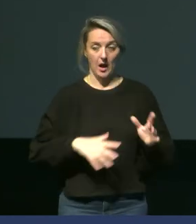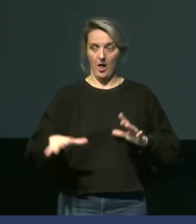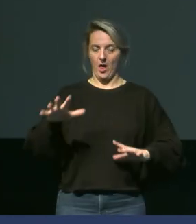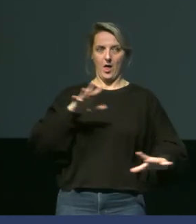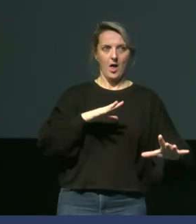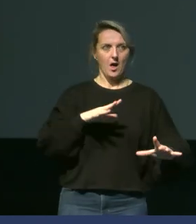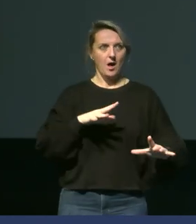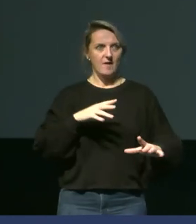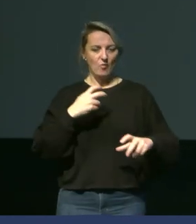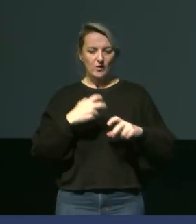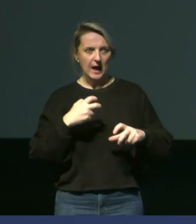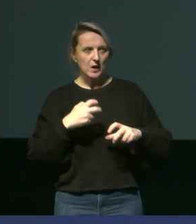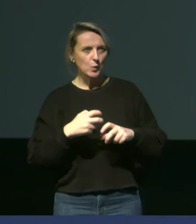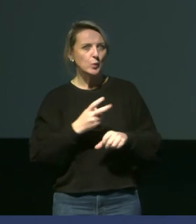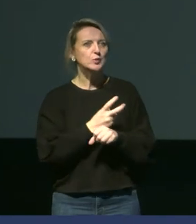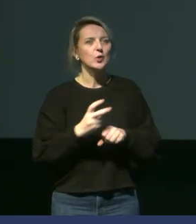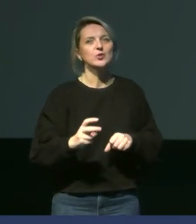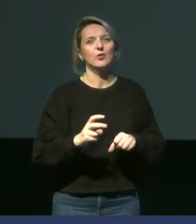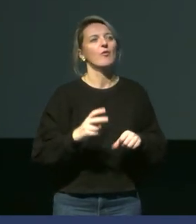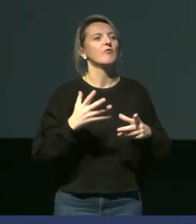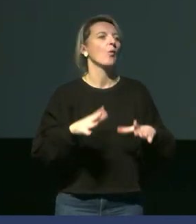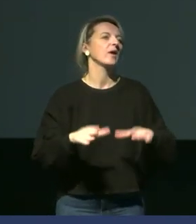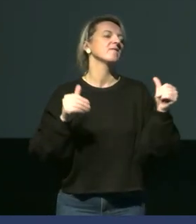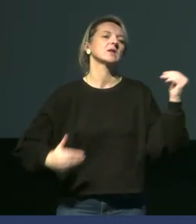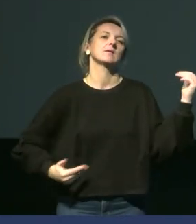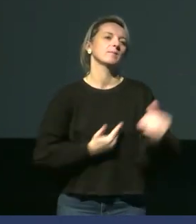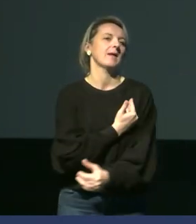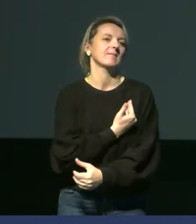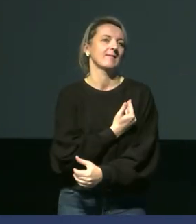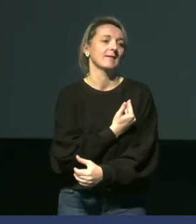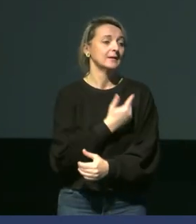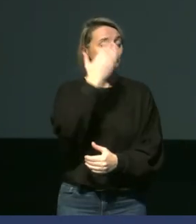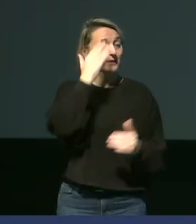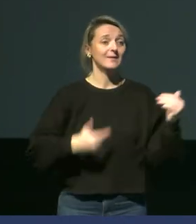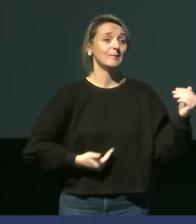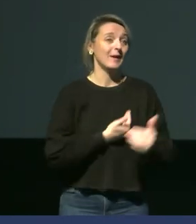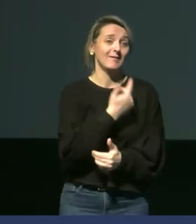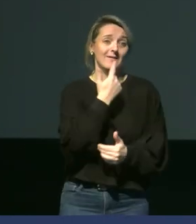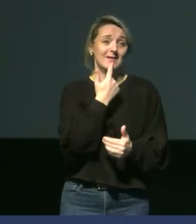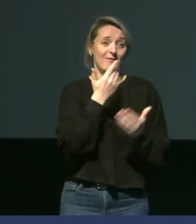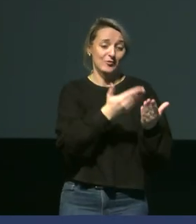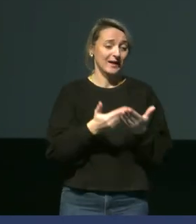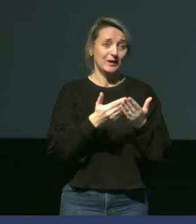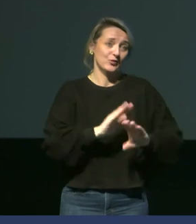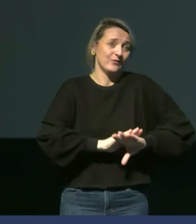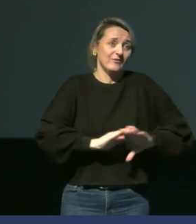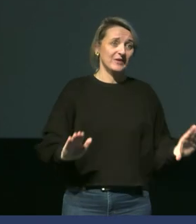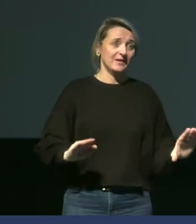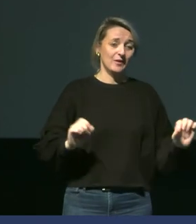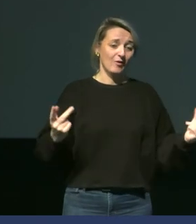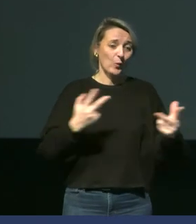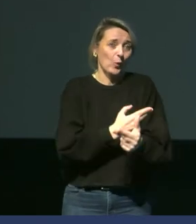faut marcher dans les rochers. La dernière chose qu'on veut, c'est se blesser et faire que notre campagne d'été s'arrête là pour ne être capable d'aller mesurer les individus.